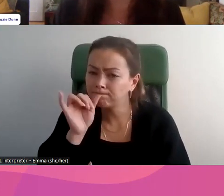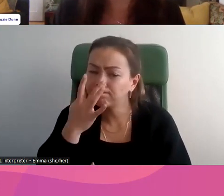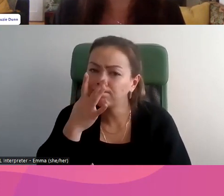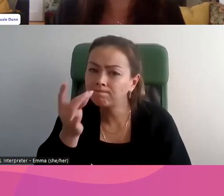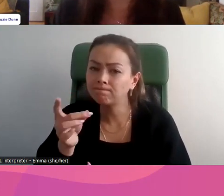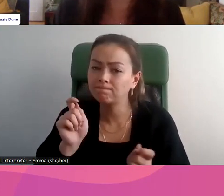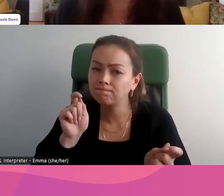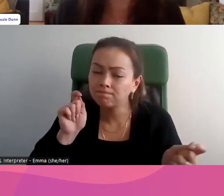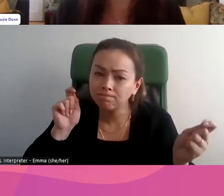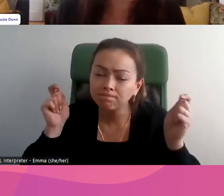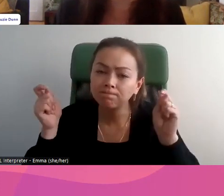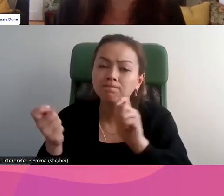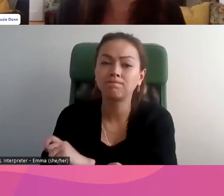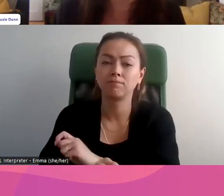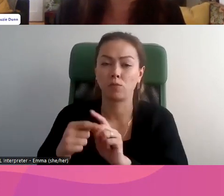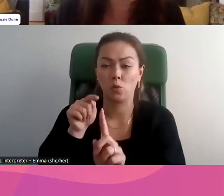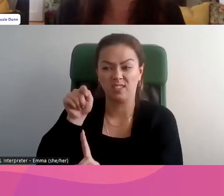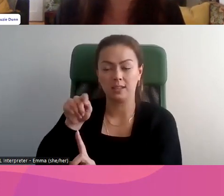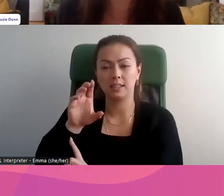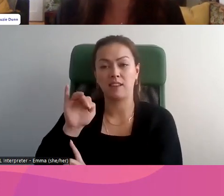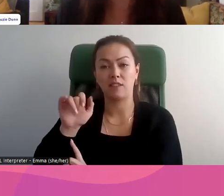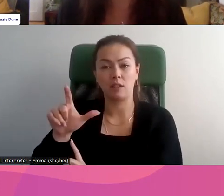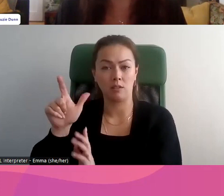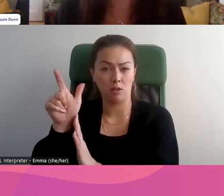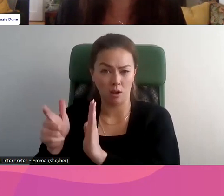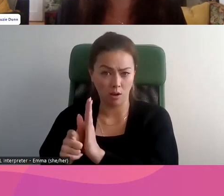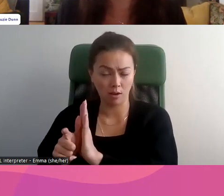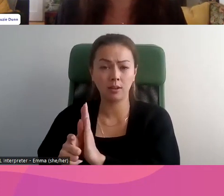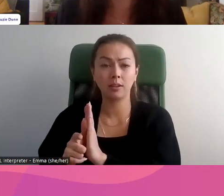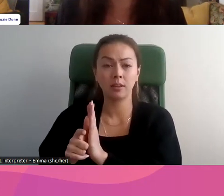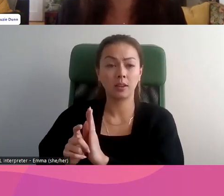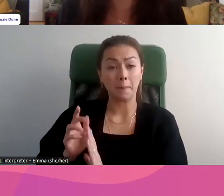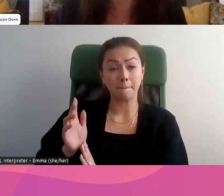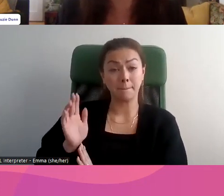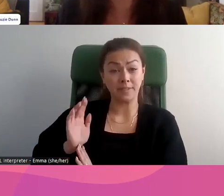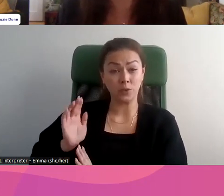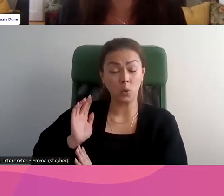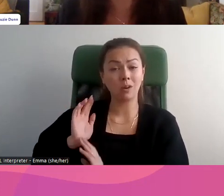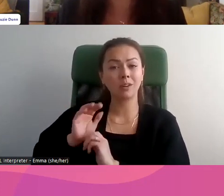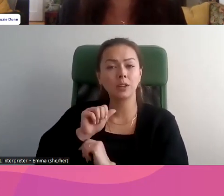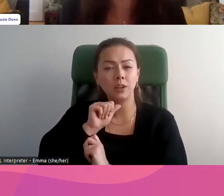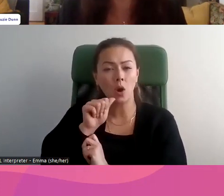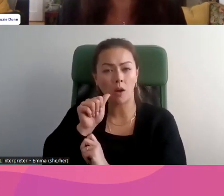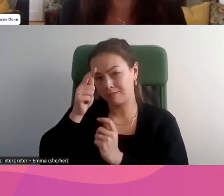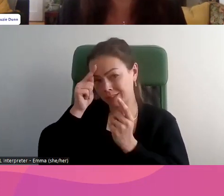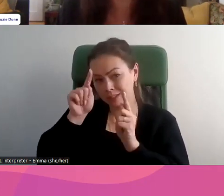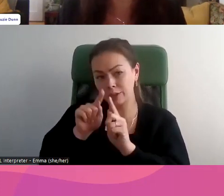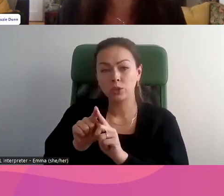Il y a une évolution très intéressante du droit civil. Il y a eu la présentation